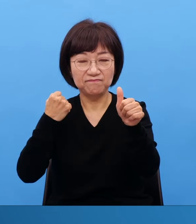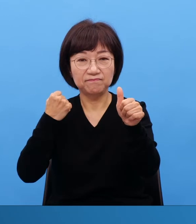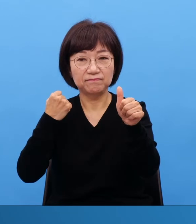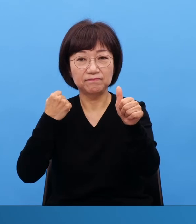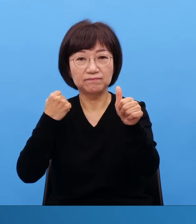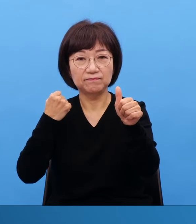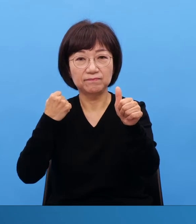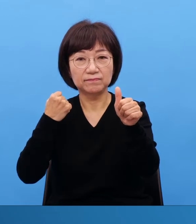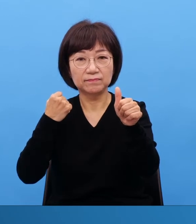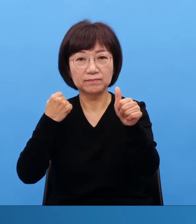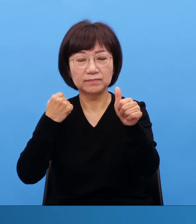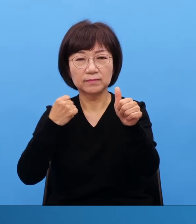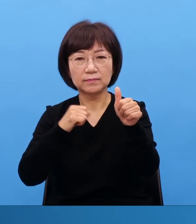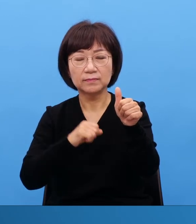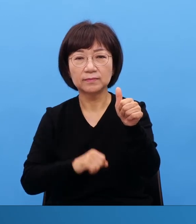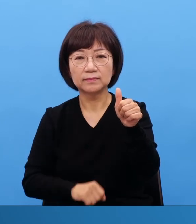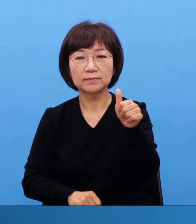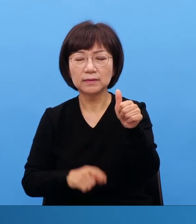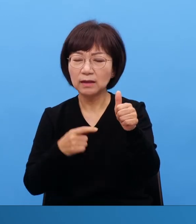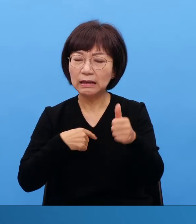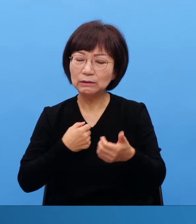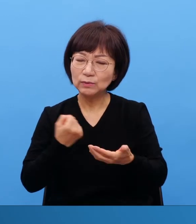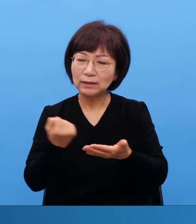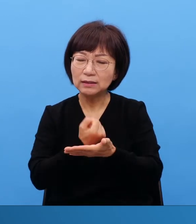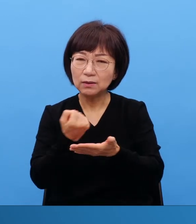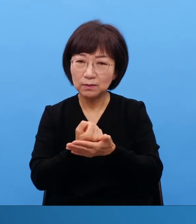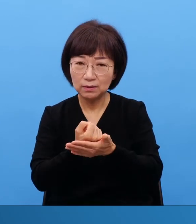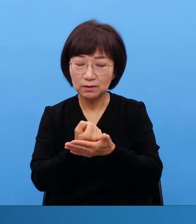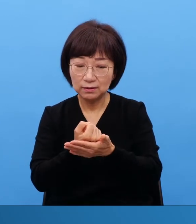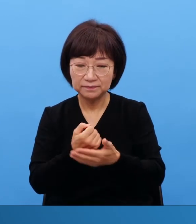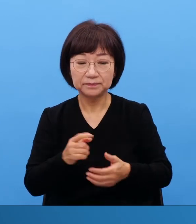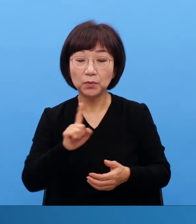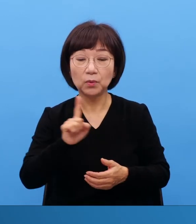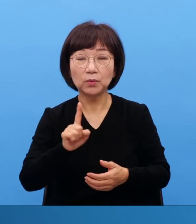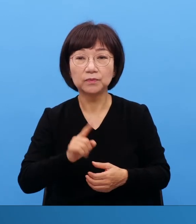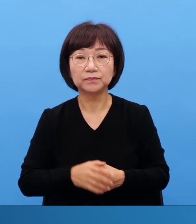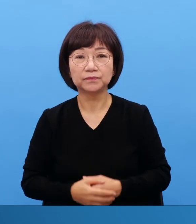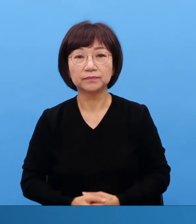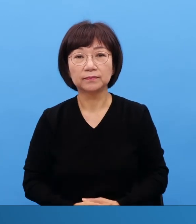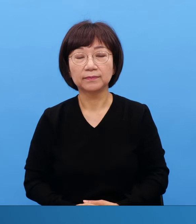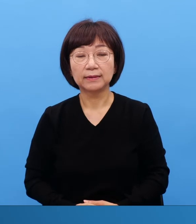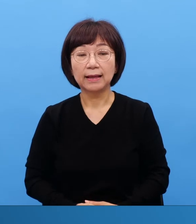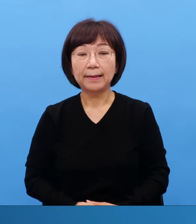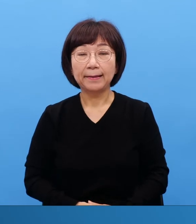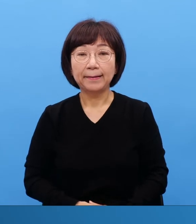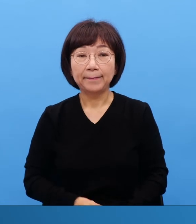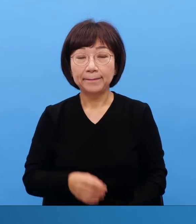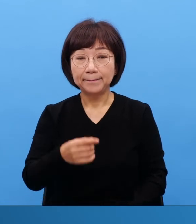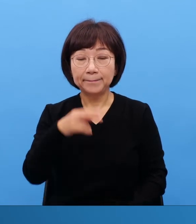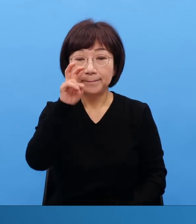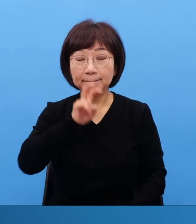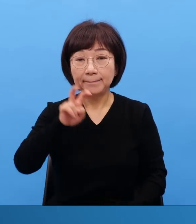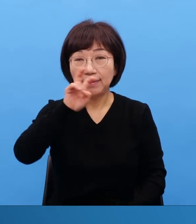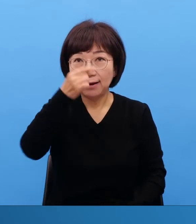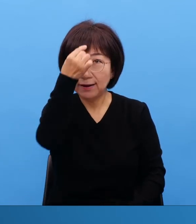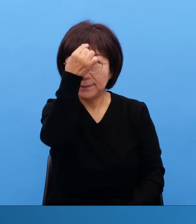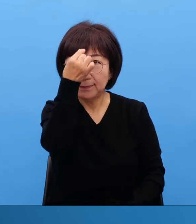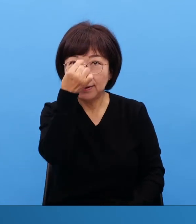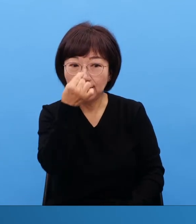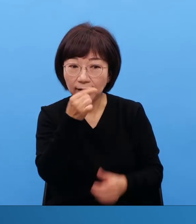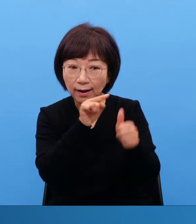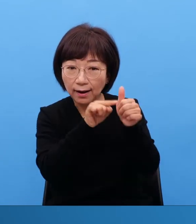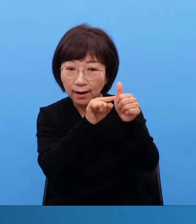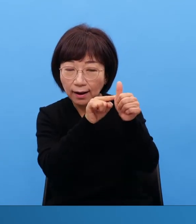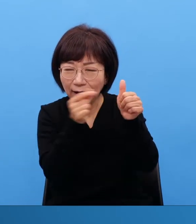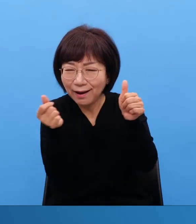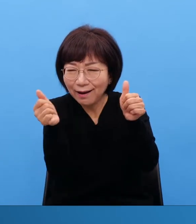내가 이제 그 안타까운 거는 그 미국에 마이클 잭슨 옆에 진짜 복음 가는 사람이 한